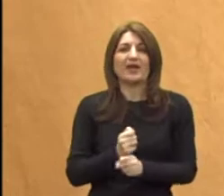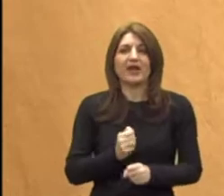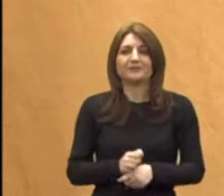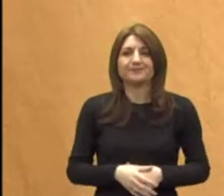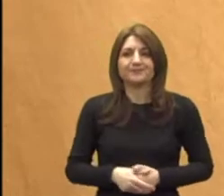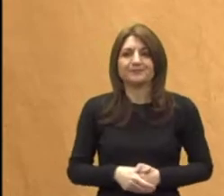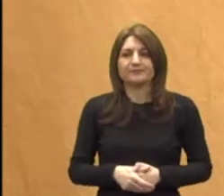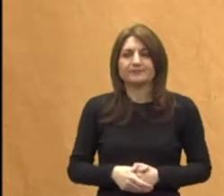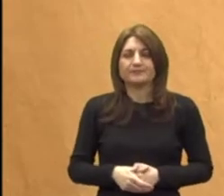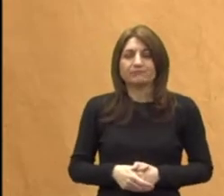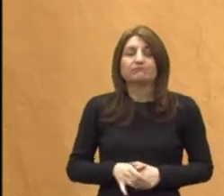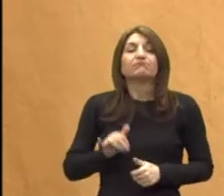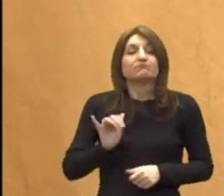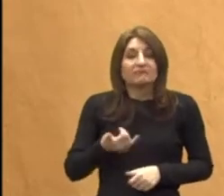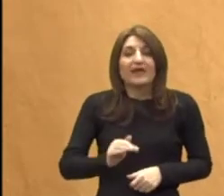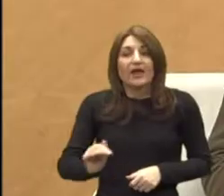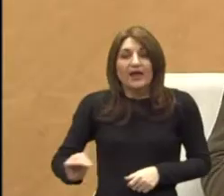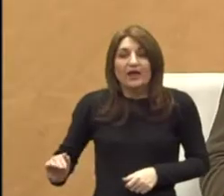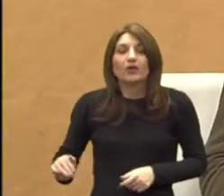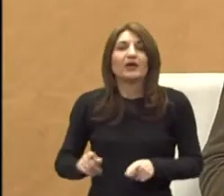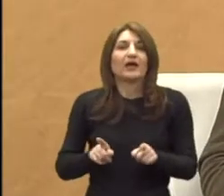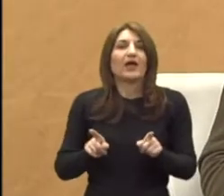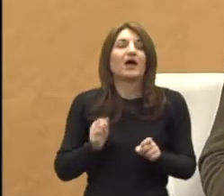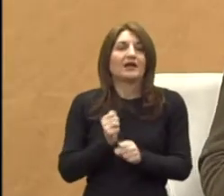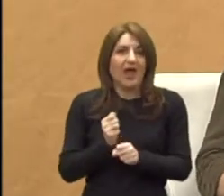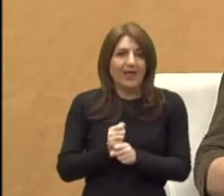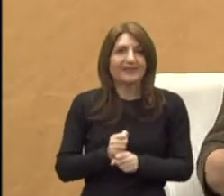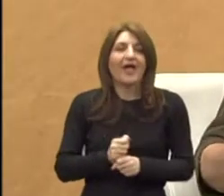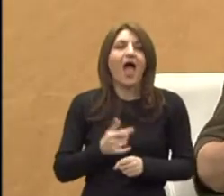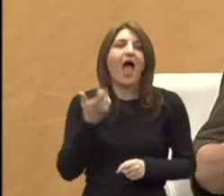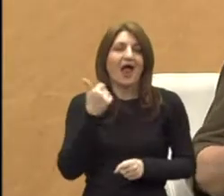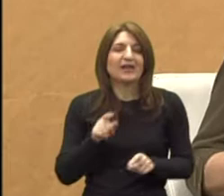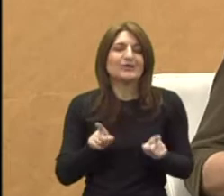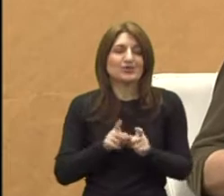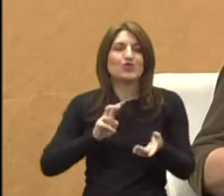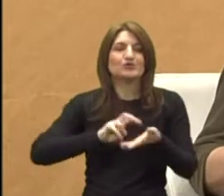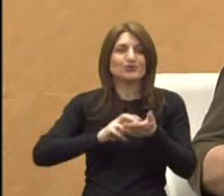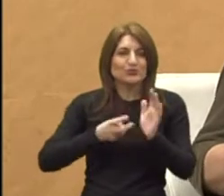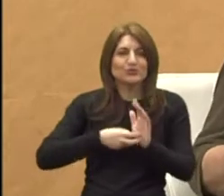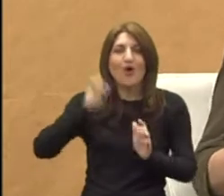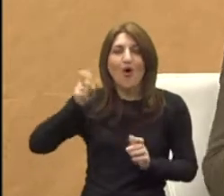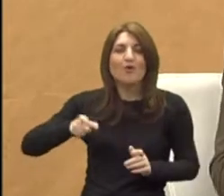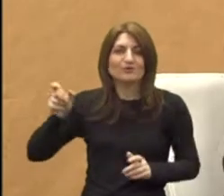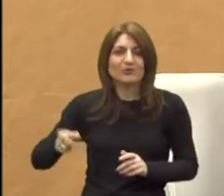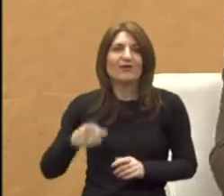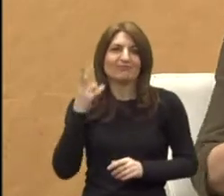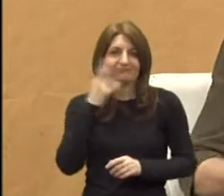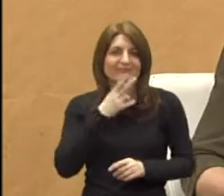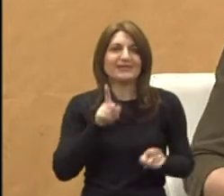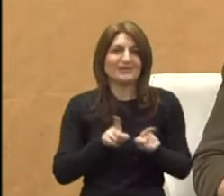Da, rade djeca, ali ipak nešto radimo i mi. Dobro, ne ti sam misla da su djeca preuzela.